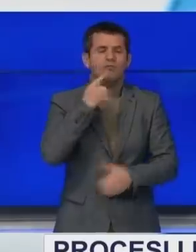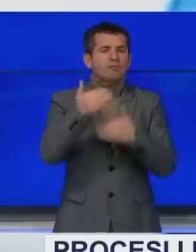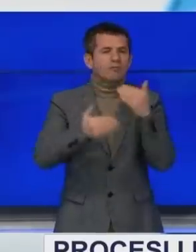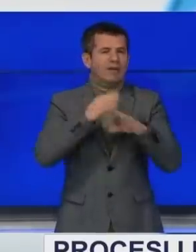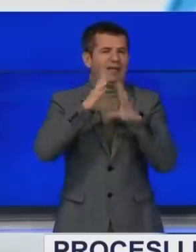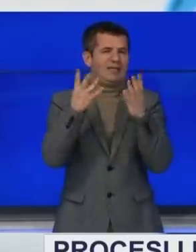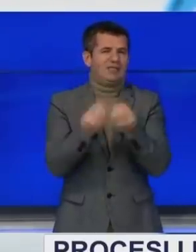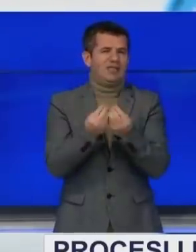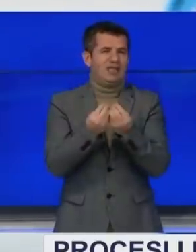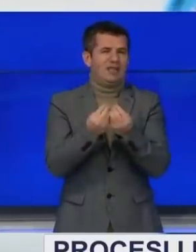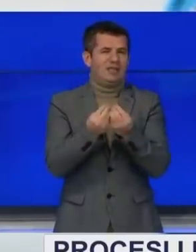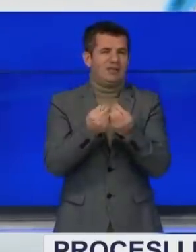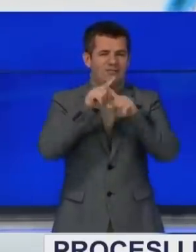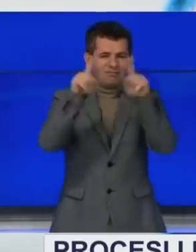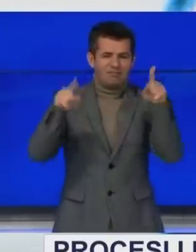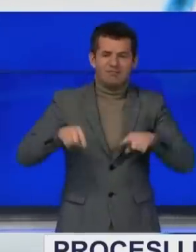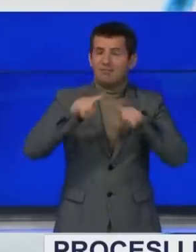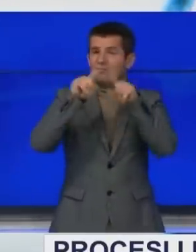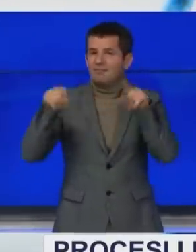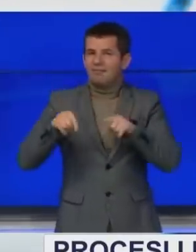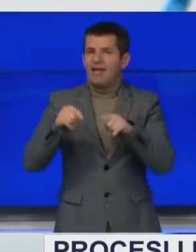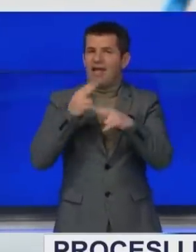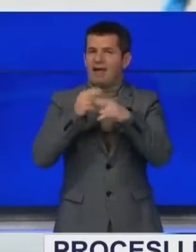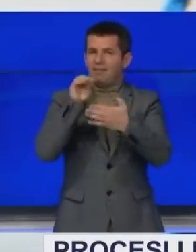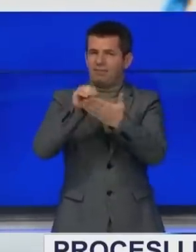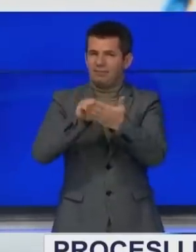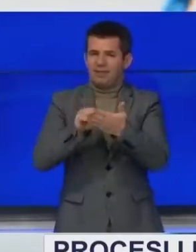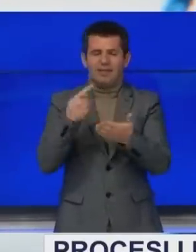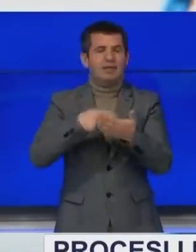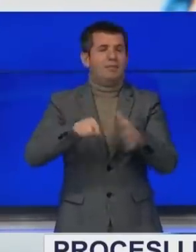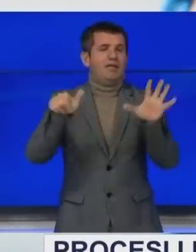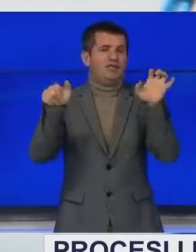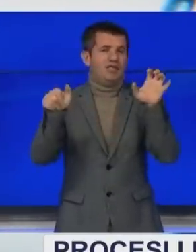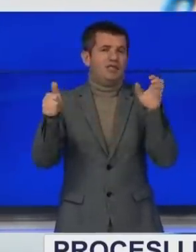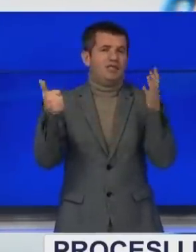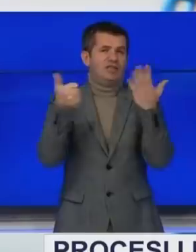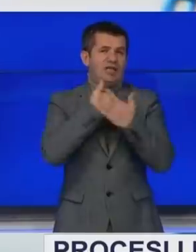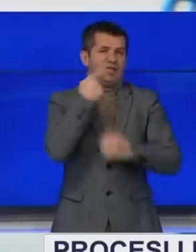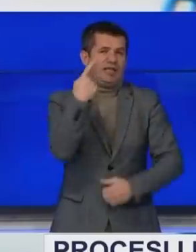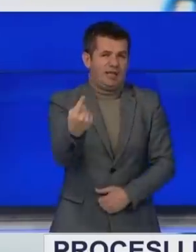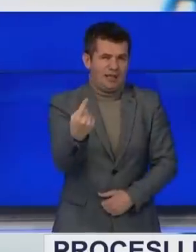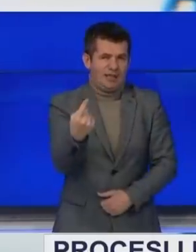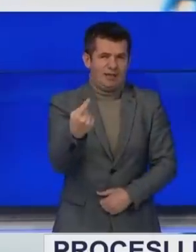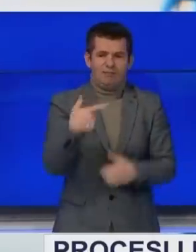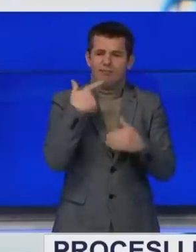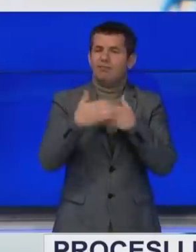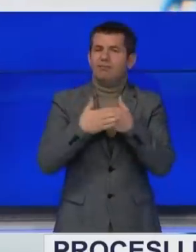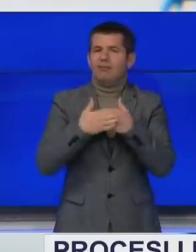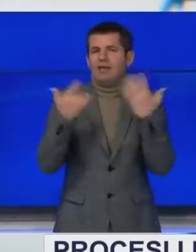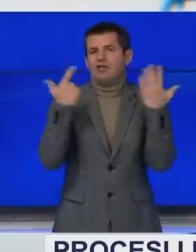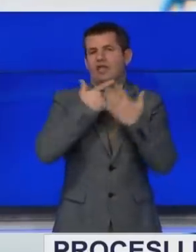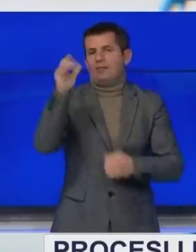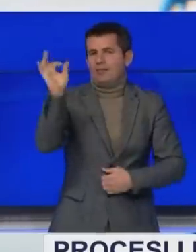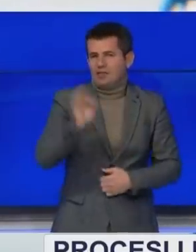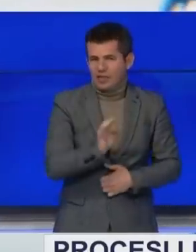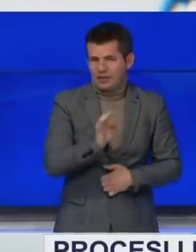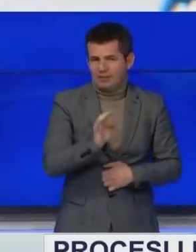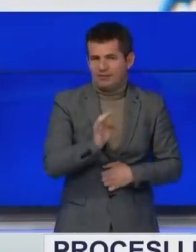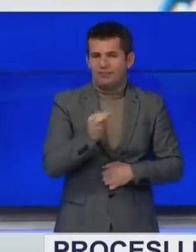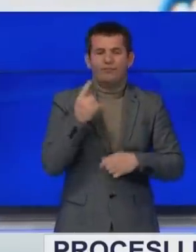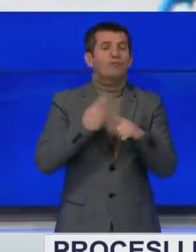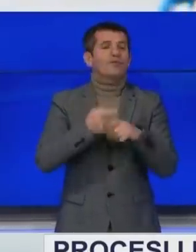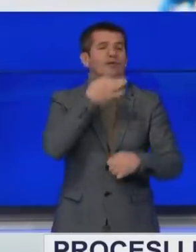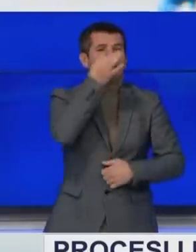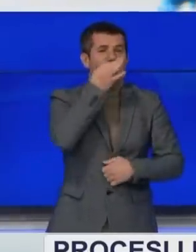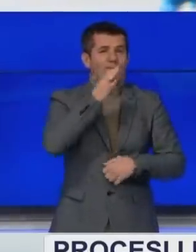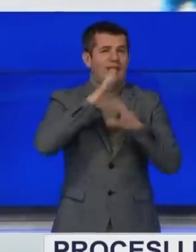të dënave të formularëve të subjekteve politike për 1.661 vendvotime, apo rrëth 7.10% të tyre, si dhe të dëna